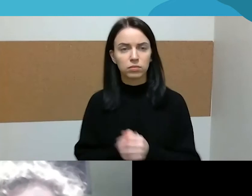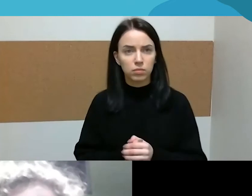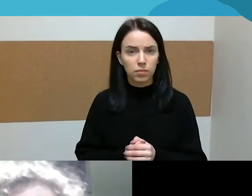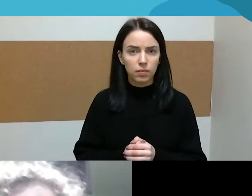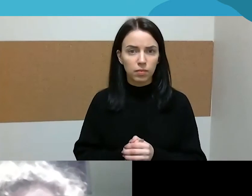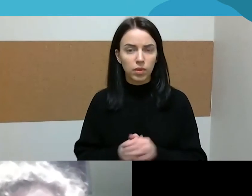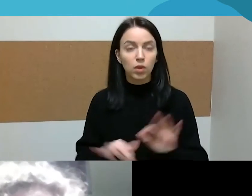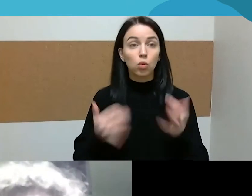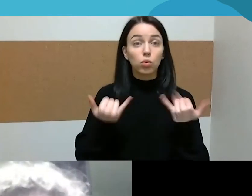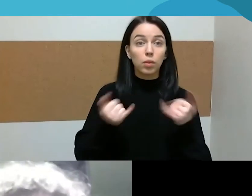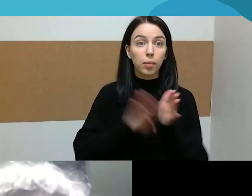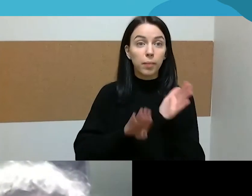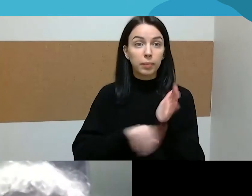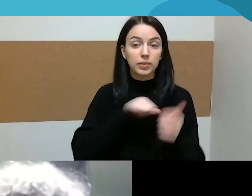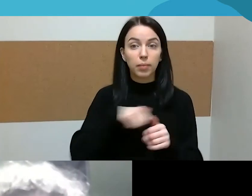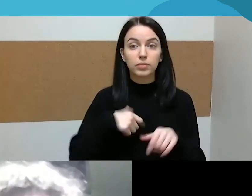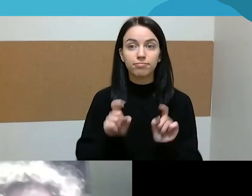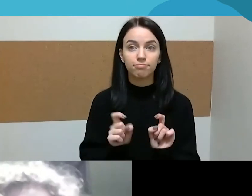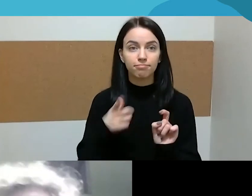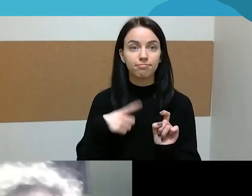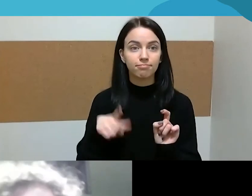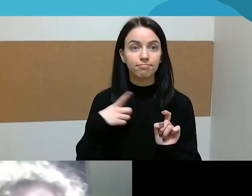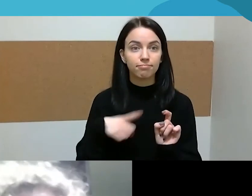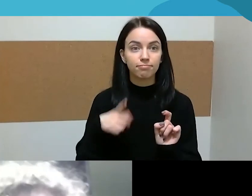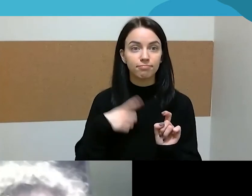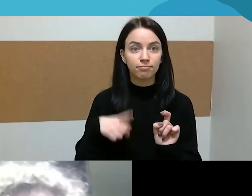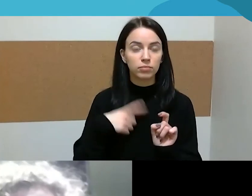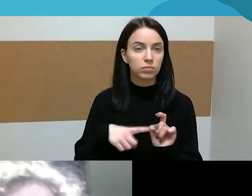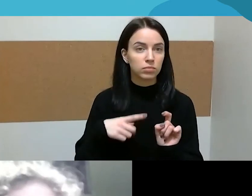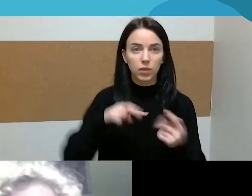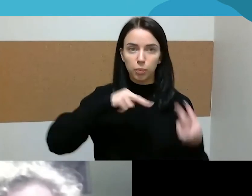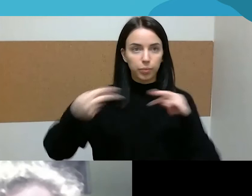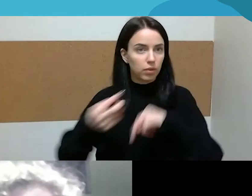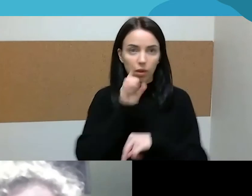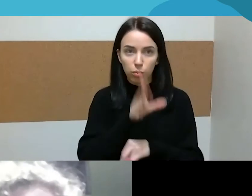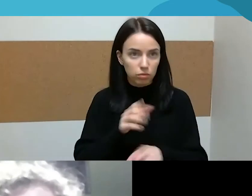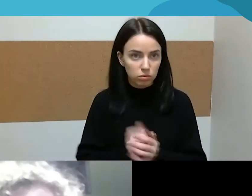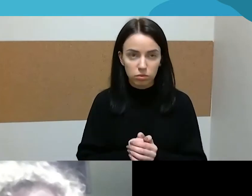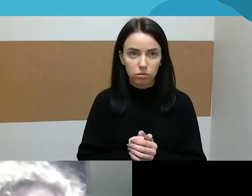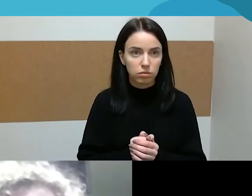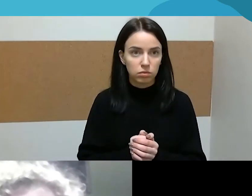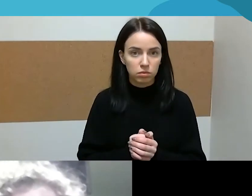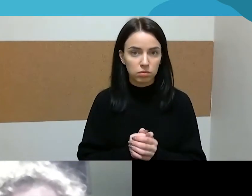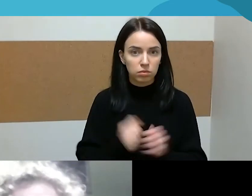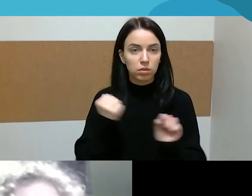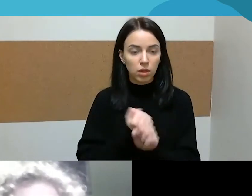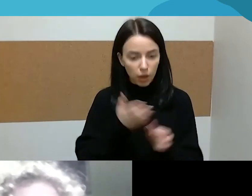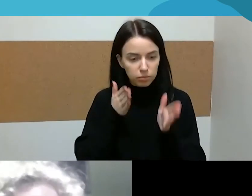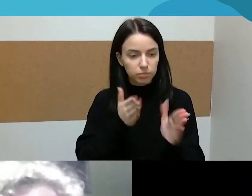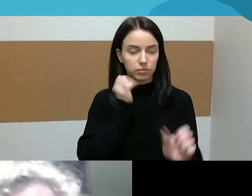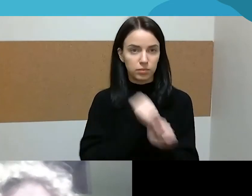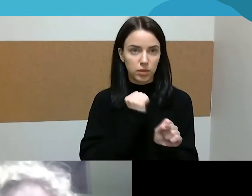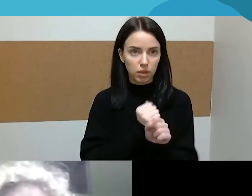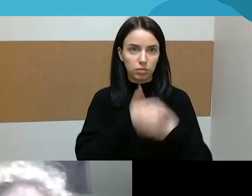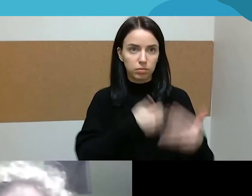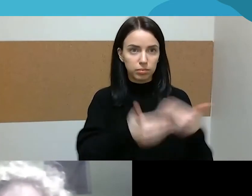sudėjęs, sėdėsim ir lauksim, kada jau čia tas nušvitimas ateis į Lietuvą, tai jis neteis. Yra reikalingas, labai kriptingas darbas ir visame